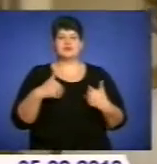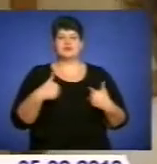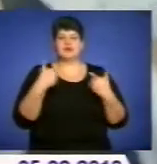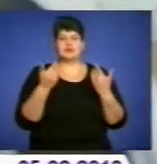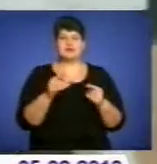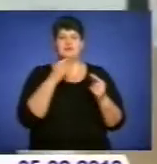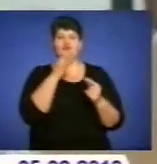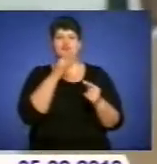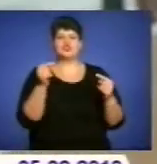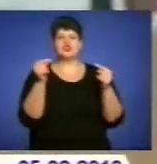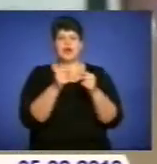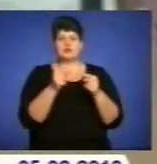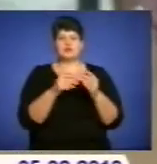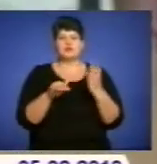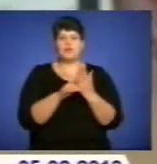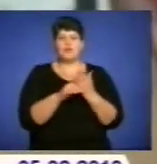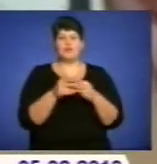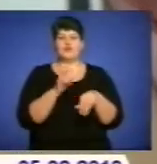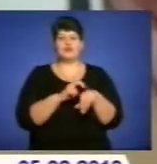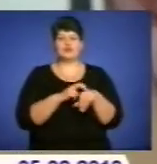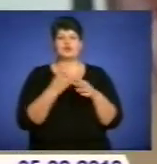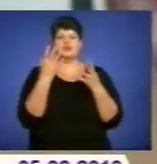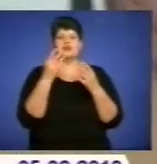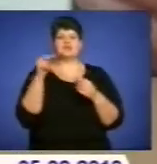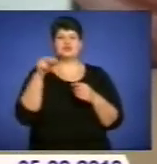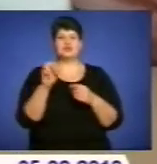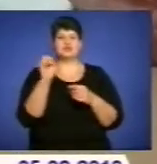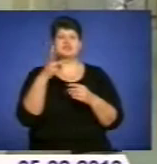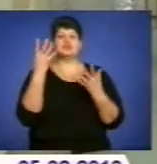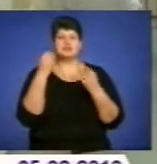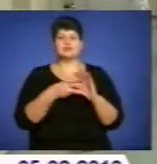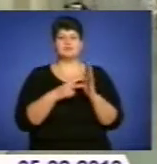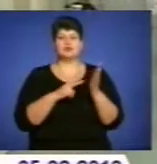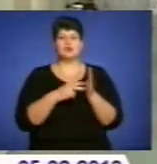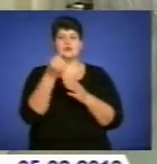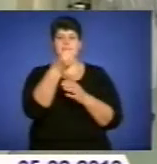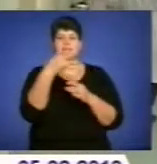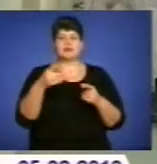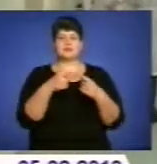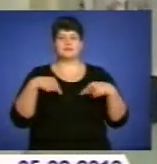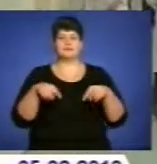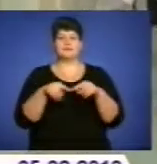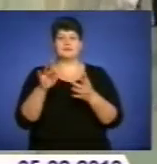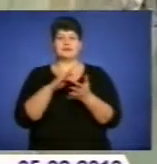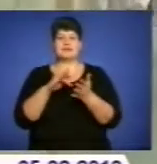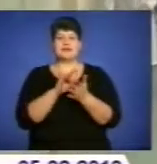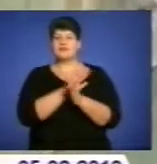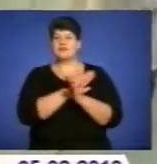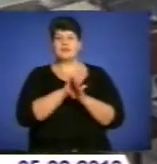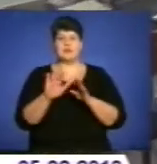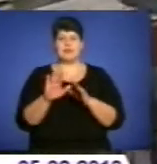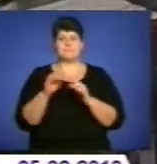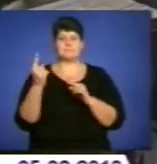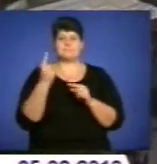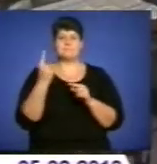лікарів. На 2013-й заплановано відкриття ще п'яти сотень первинних центрів медико-санітарної допомоги вже у непілотних регіонах.